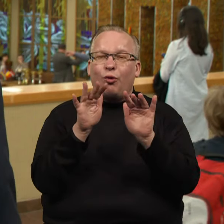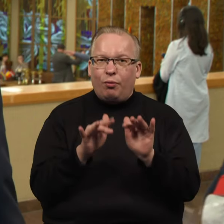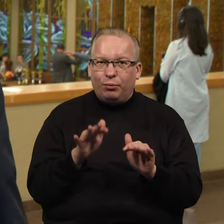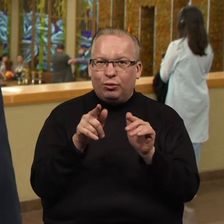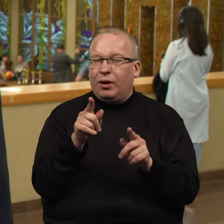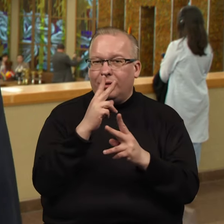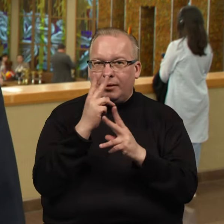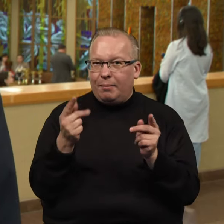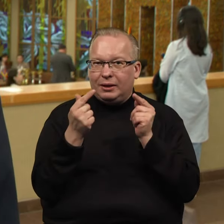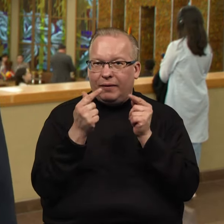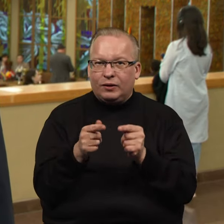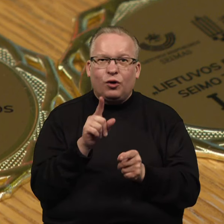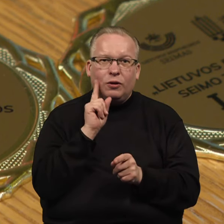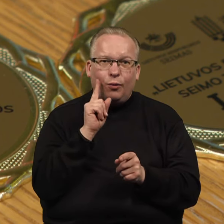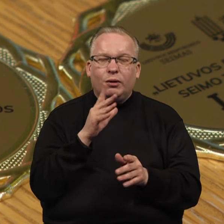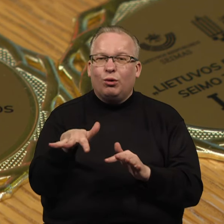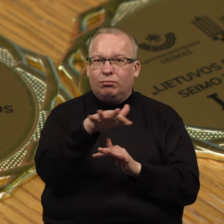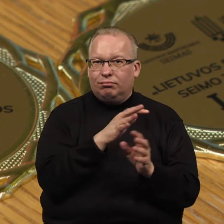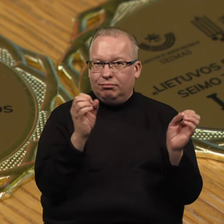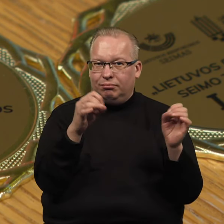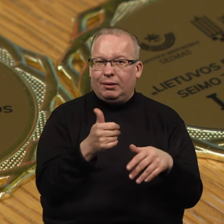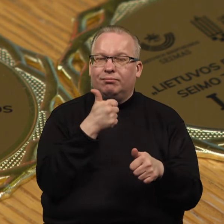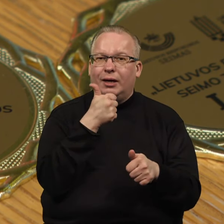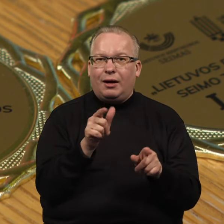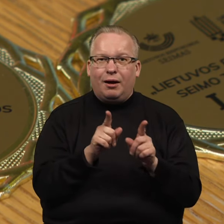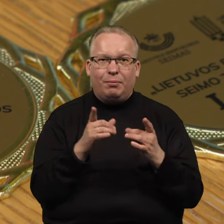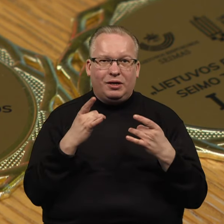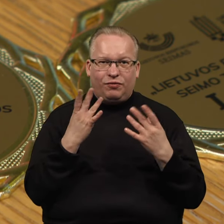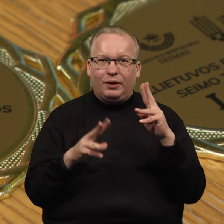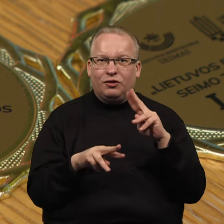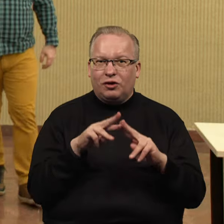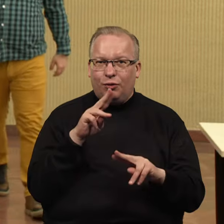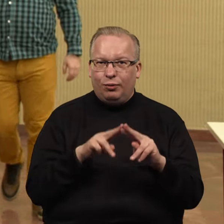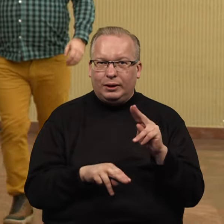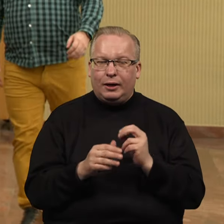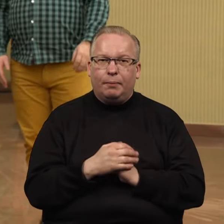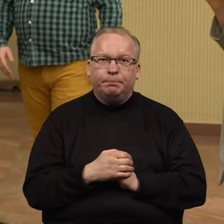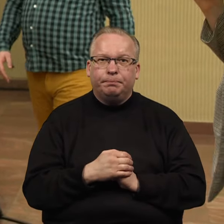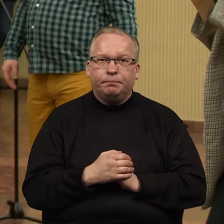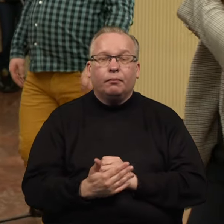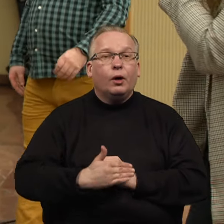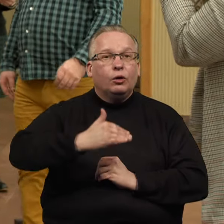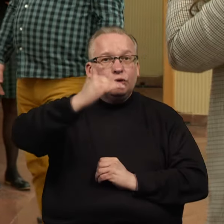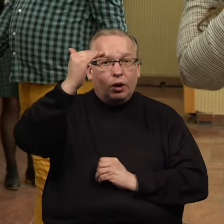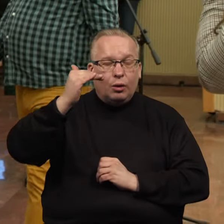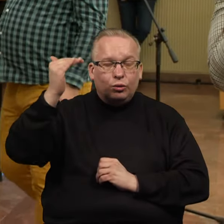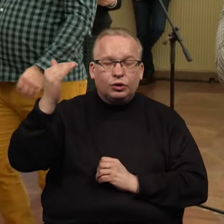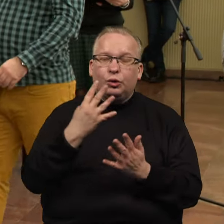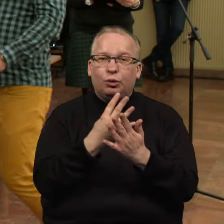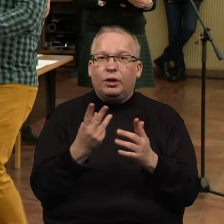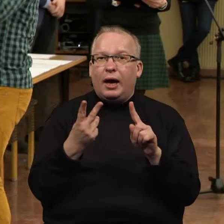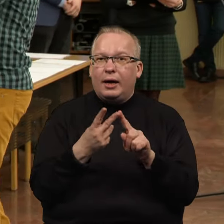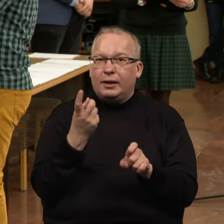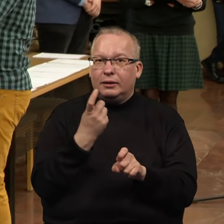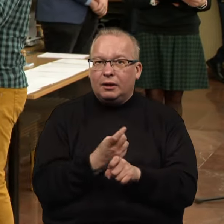daug žmonių, jaunimo, tikrai labai geras tokias šventiškas nautokas. Su augusijų turnyro nugalėtojų antrą